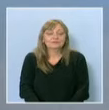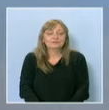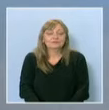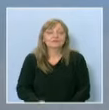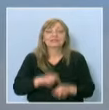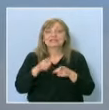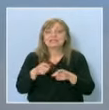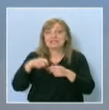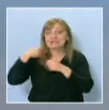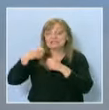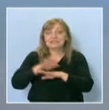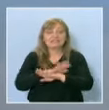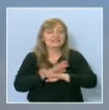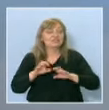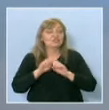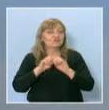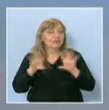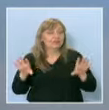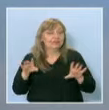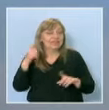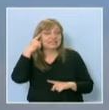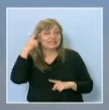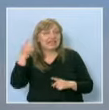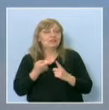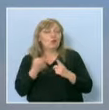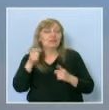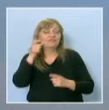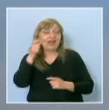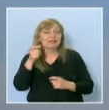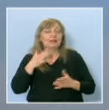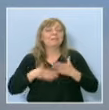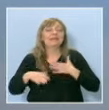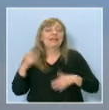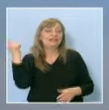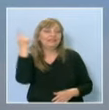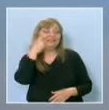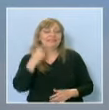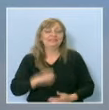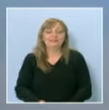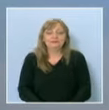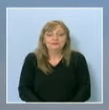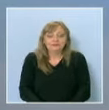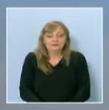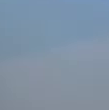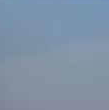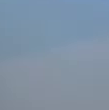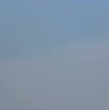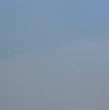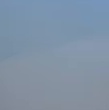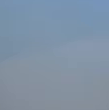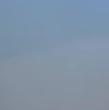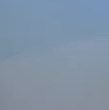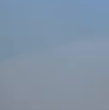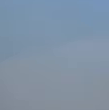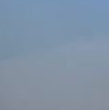С тези кадри завършва предаването Знание БГ от Варна. Приятен ден! Знание БГ от Варна.